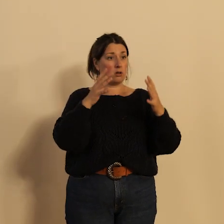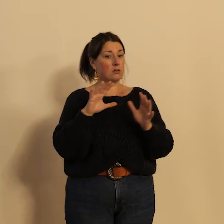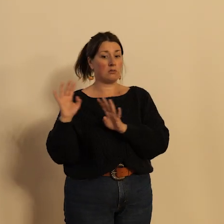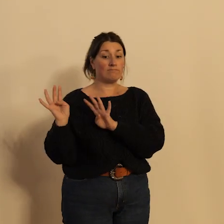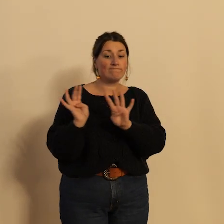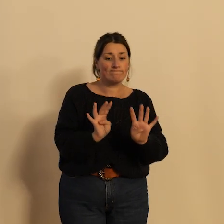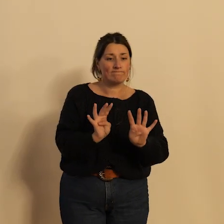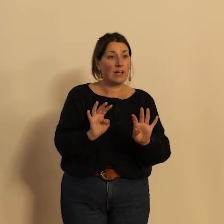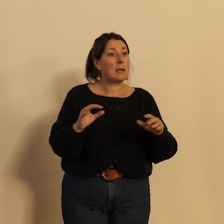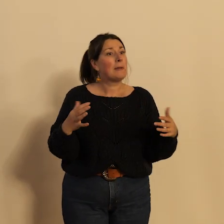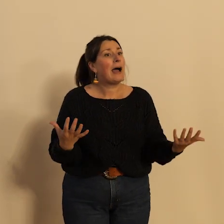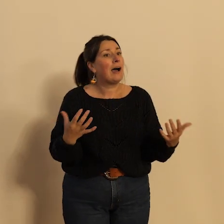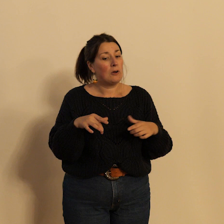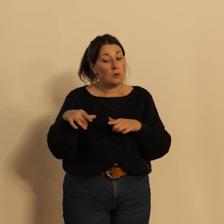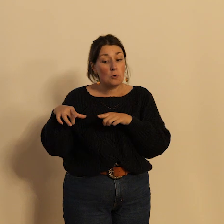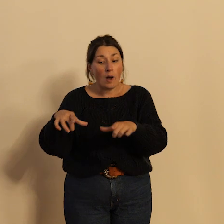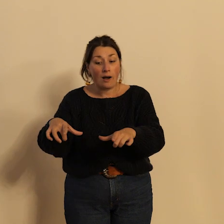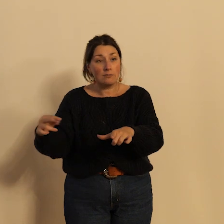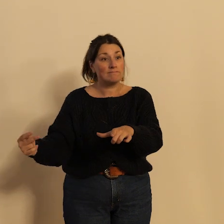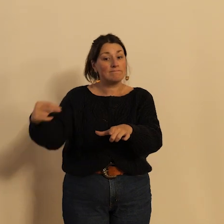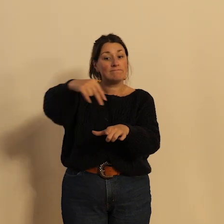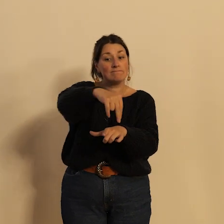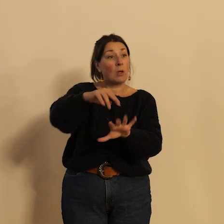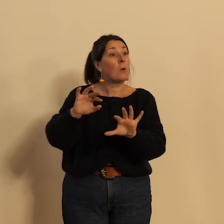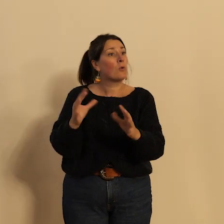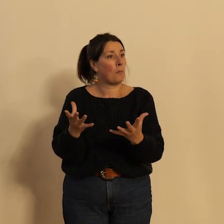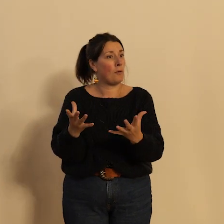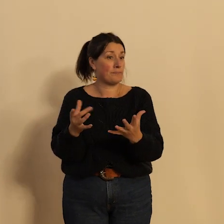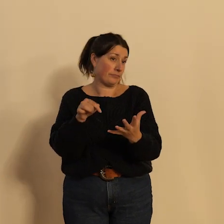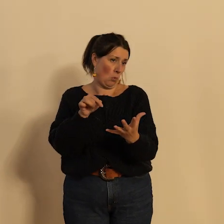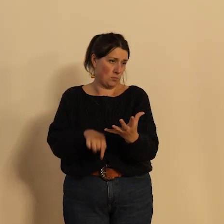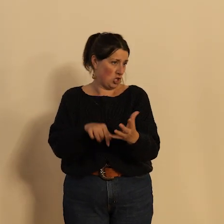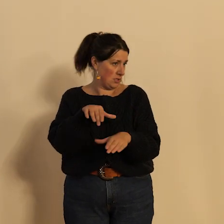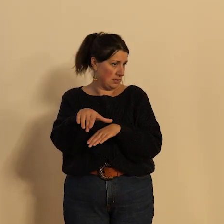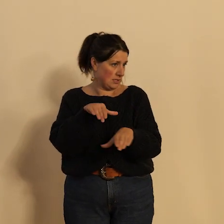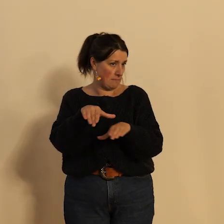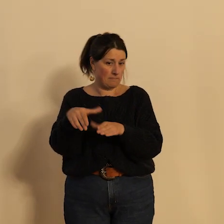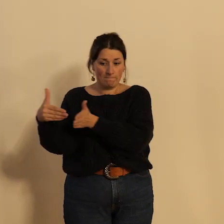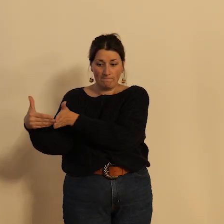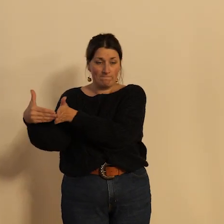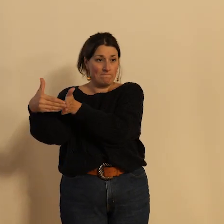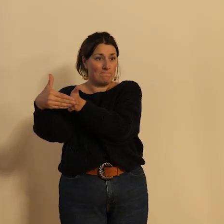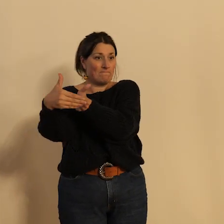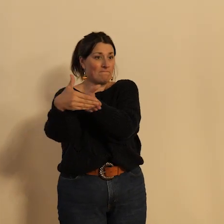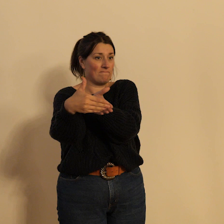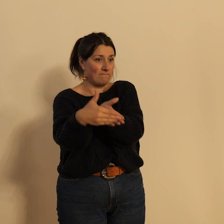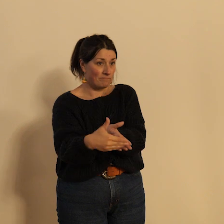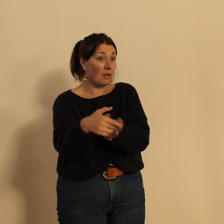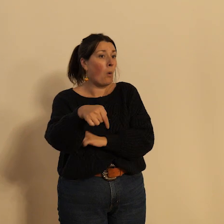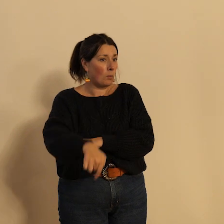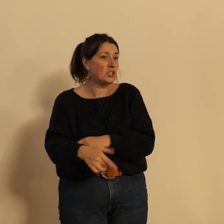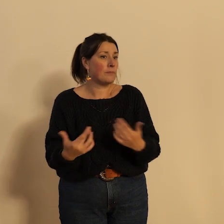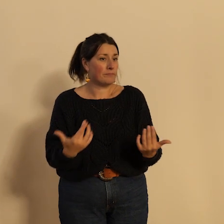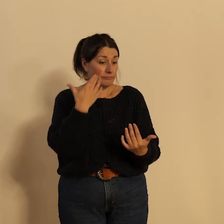pour franchir la Loire et le Cher sera mis en place un système de BAC par